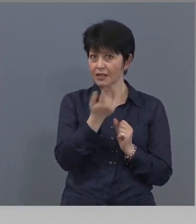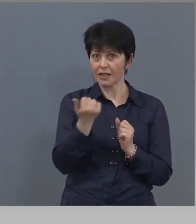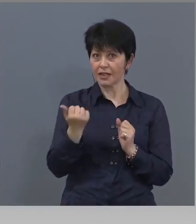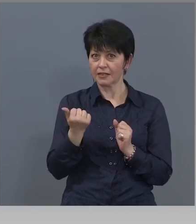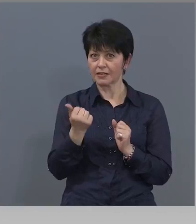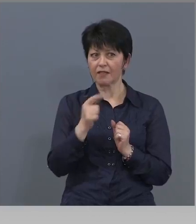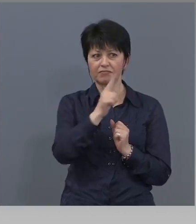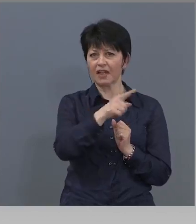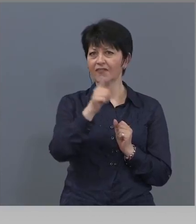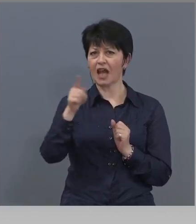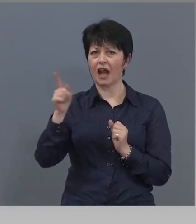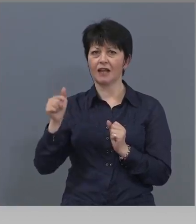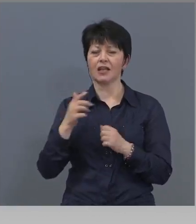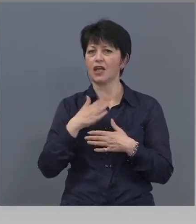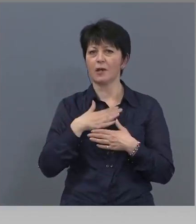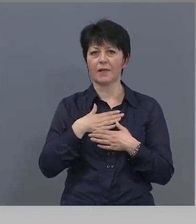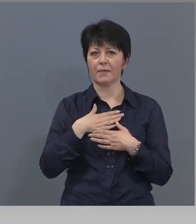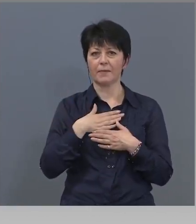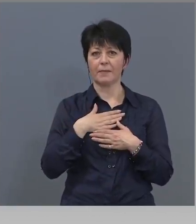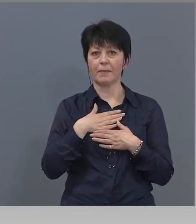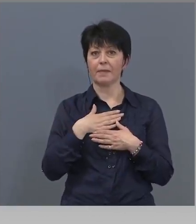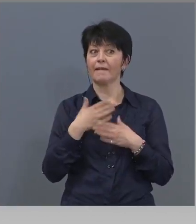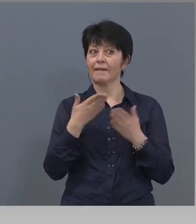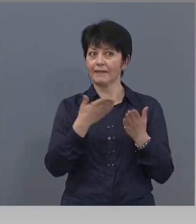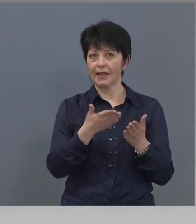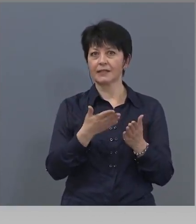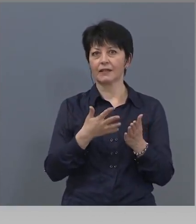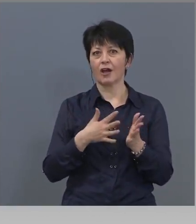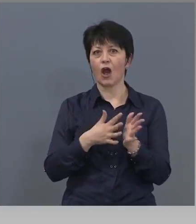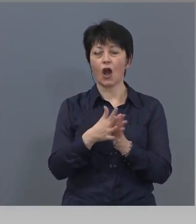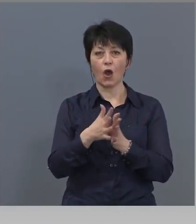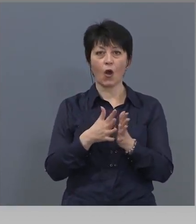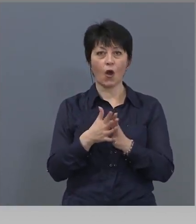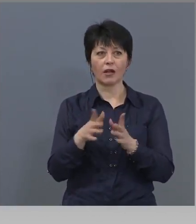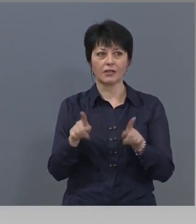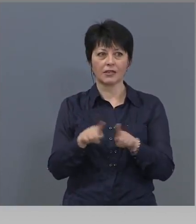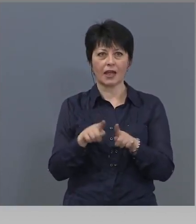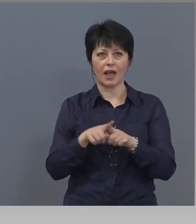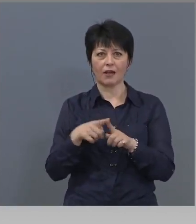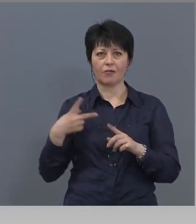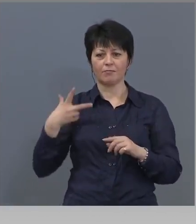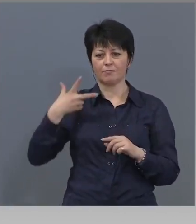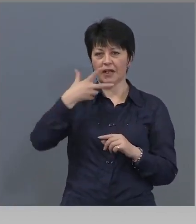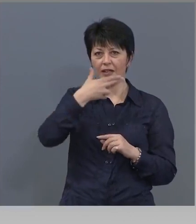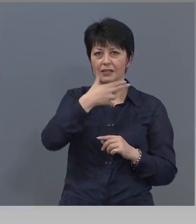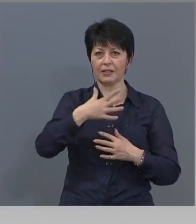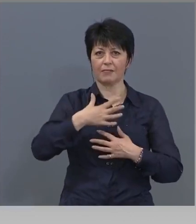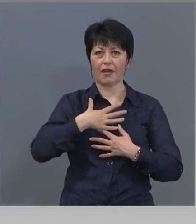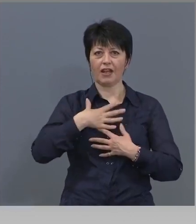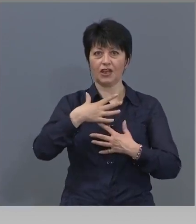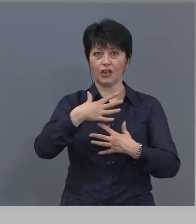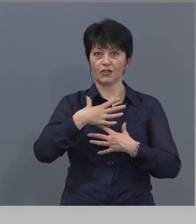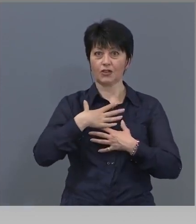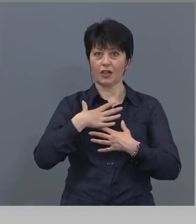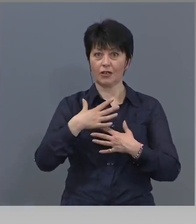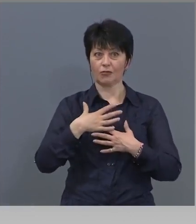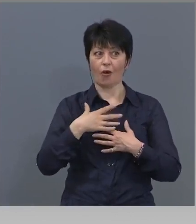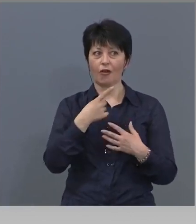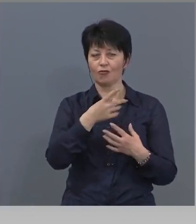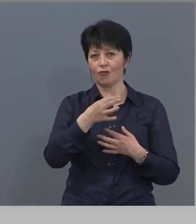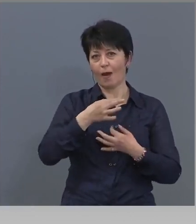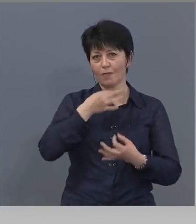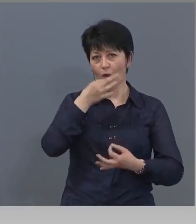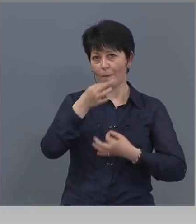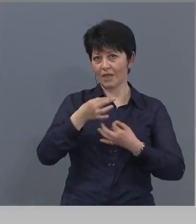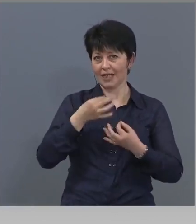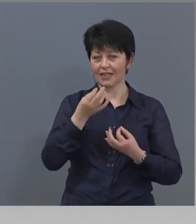такива. На тези хора е все едно да им удръжаме командното дишане. Това ми обясниха и владиците, и аз съгласи с